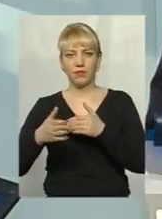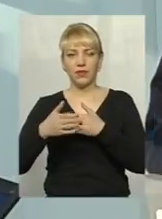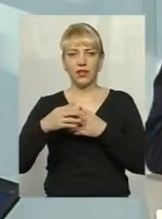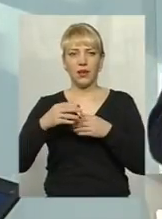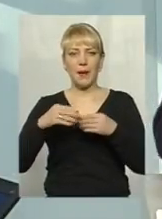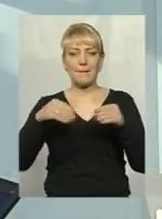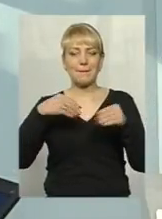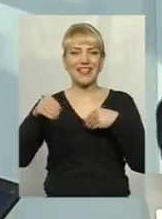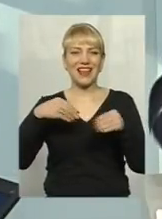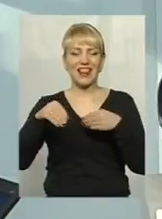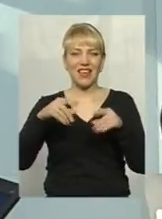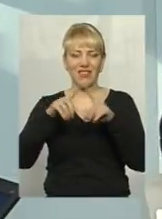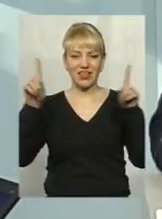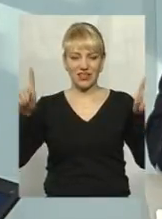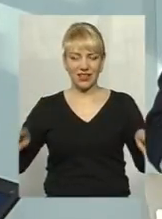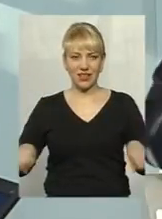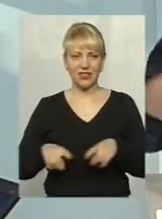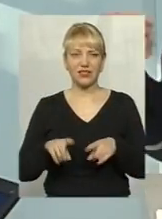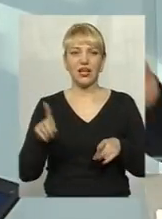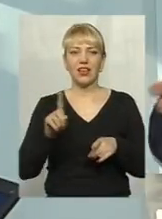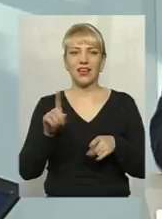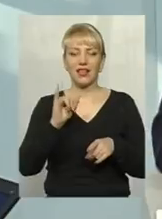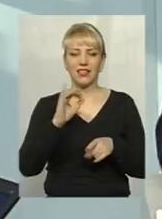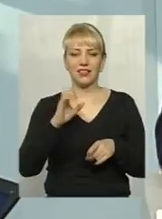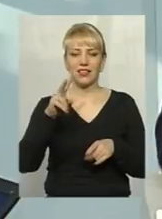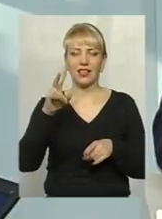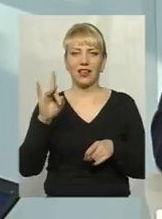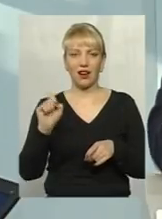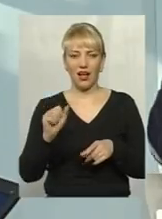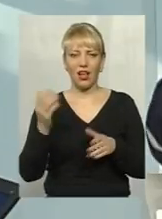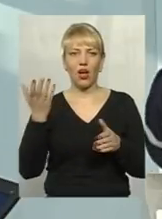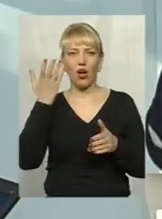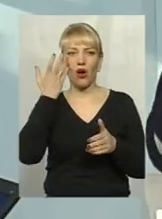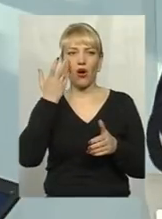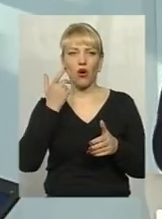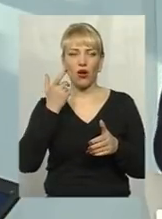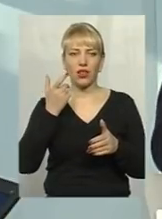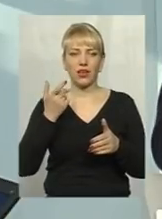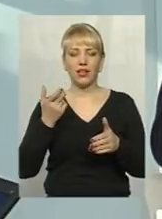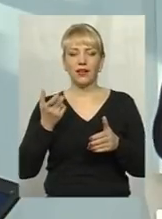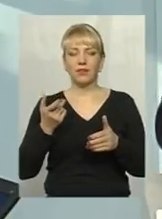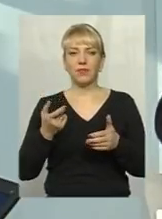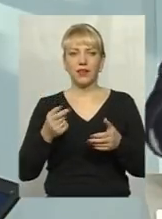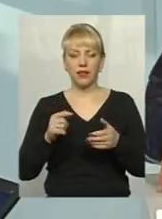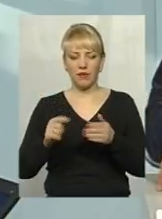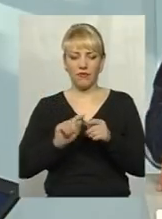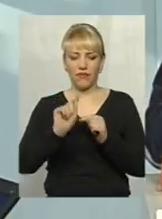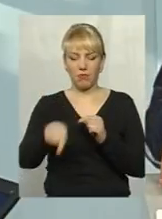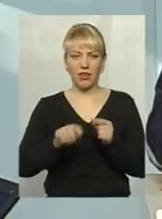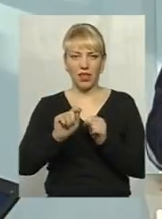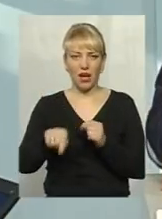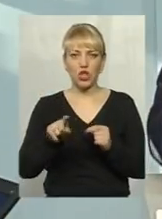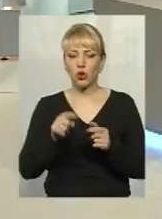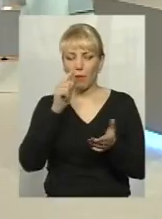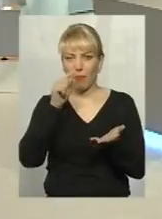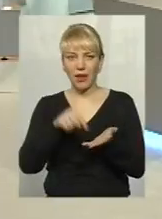Для чого? Для того, щоб іскри, які вилітають з топки, коли ви закидаєте дрова, щоб вони падали не на підлогу, не на